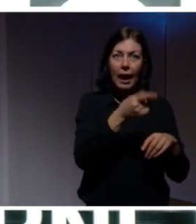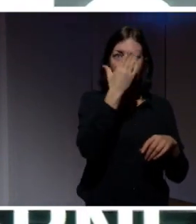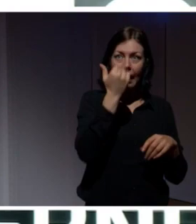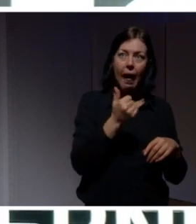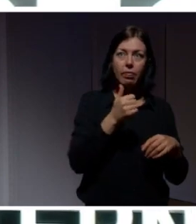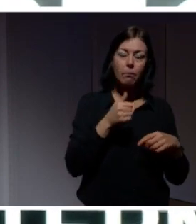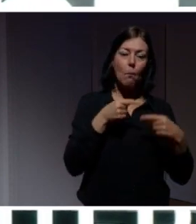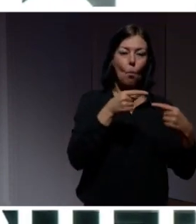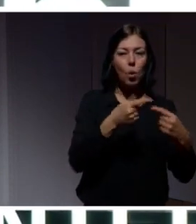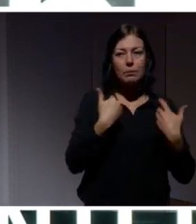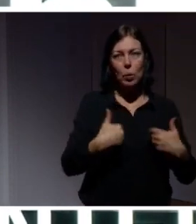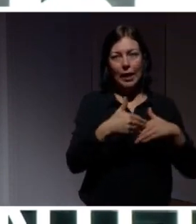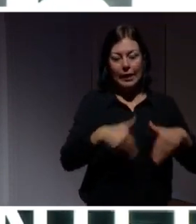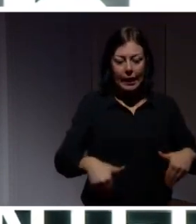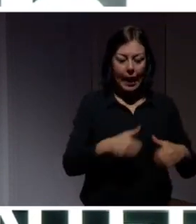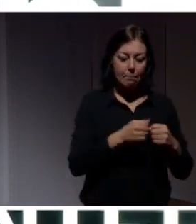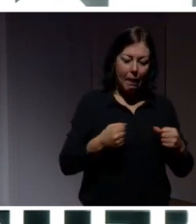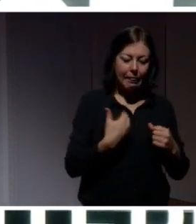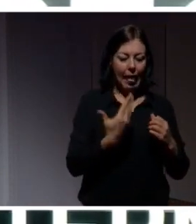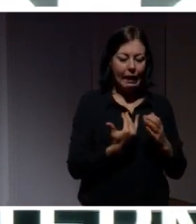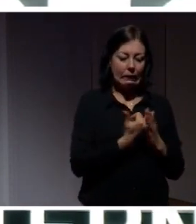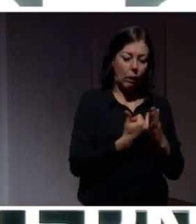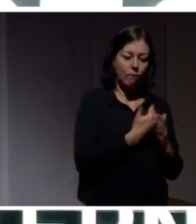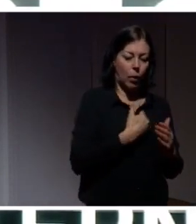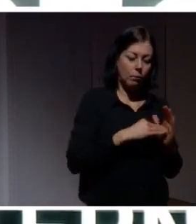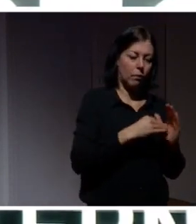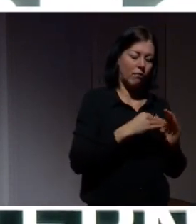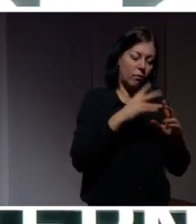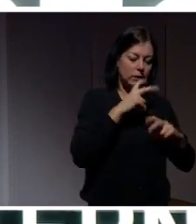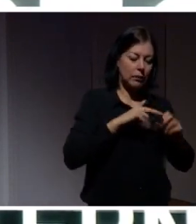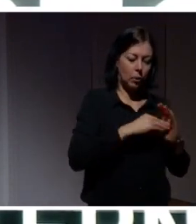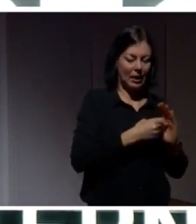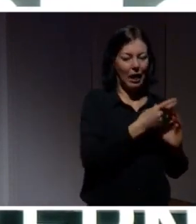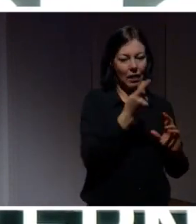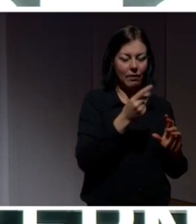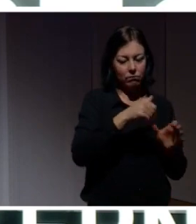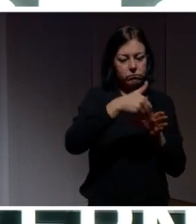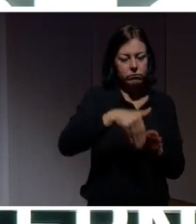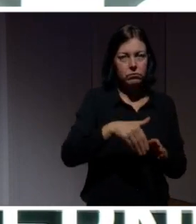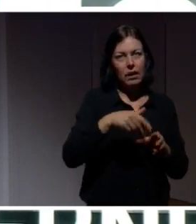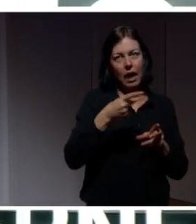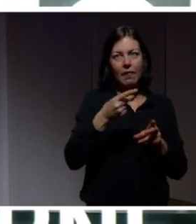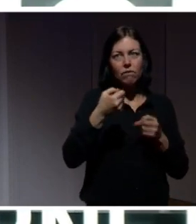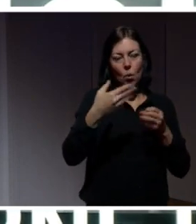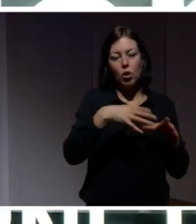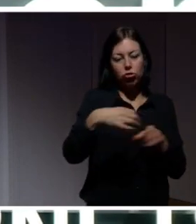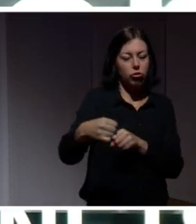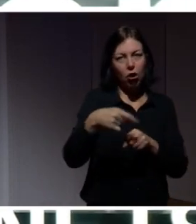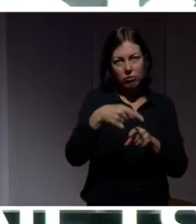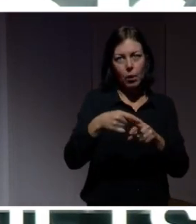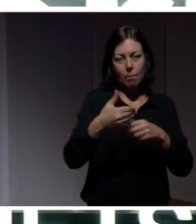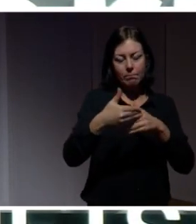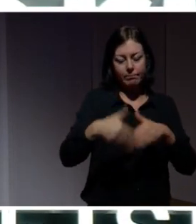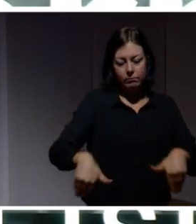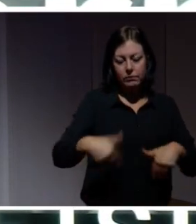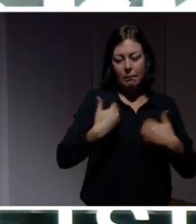ligger inte inom skopet för vårt forskningsprojekt. Så det låter vi någon annan hantera. Det där tyckte jag var otillfredsställande. Så 1999 så startade